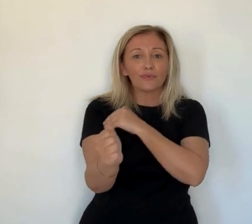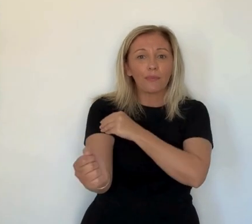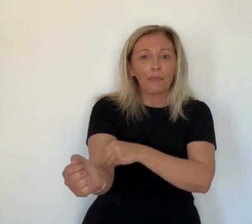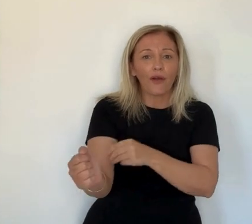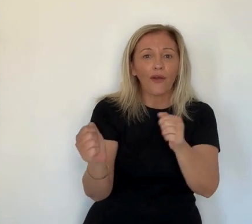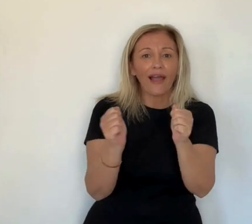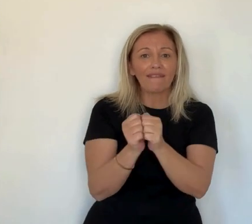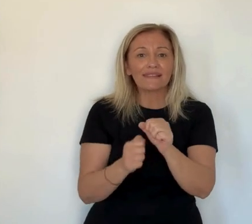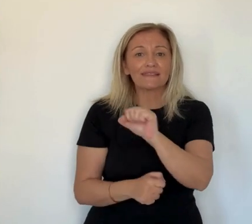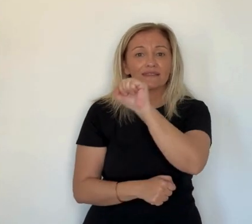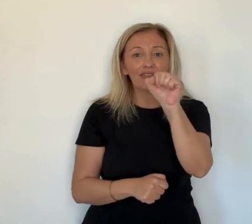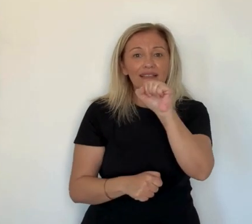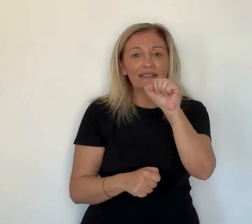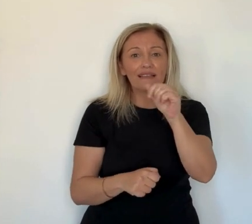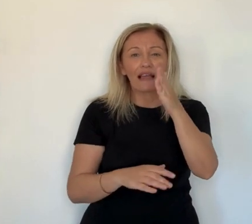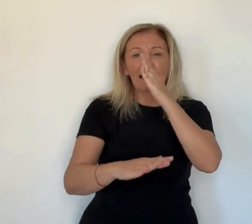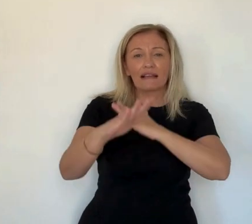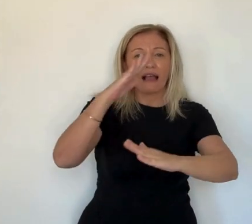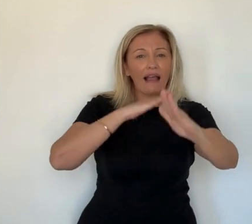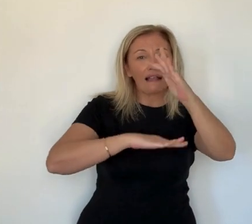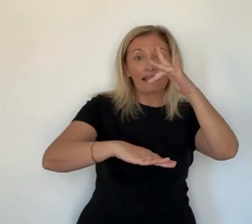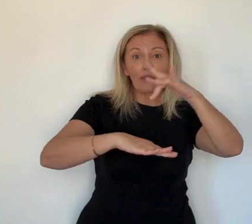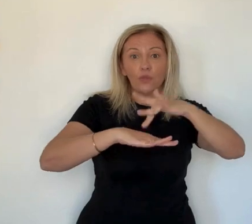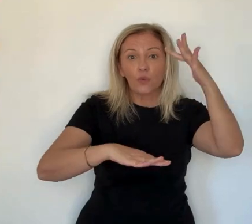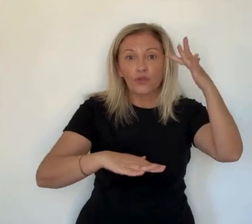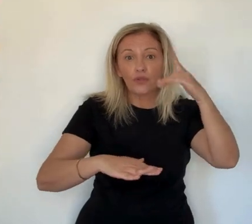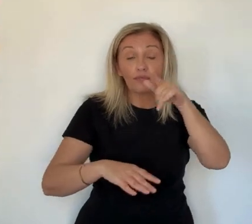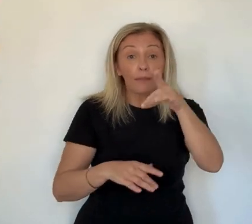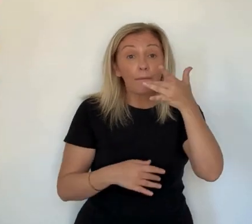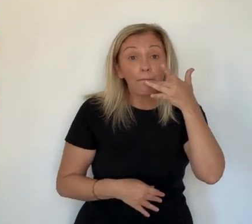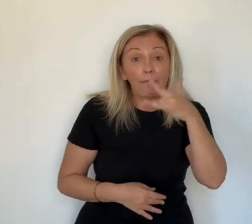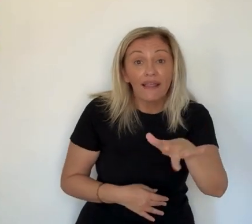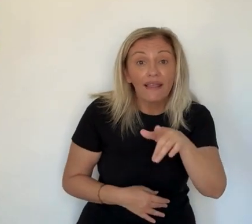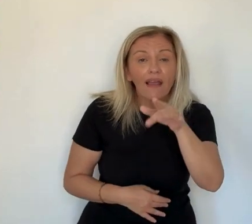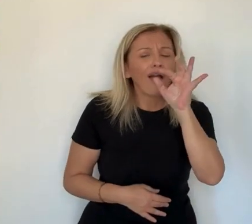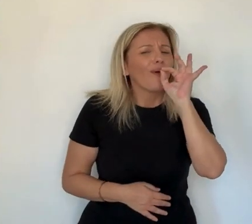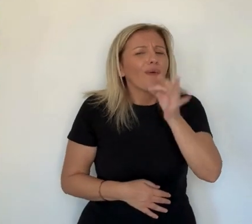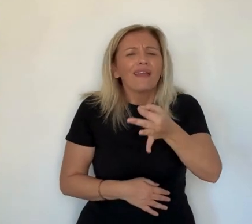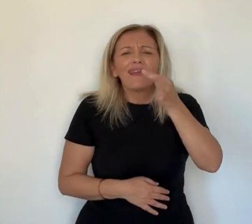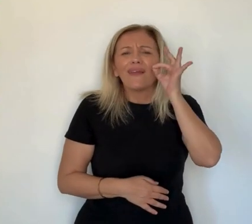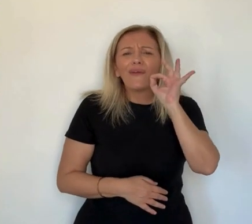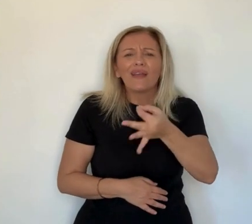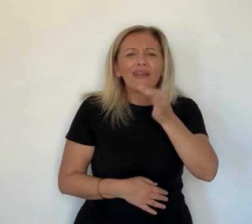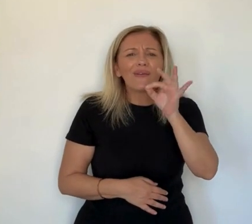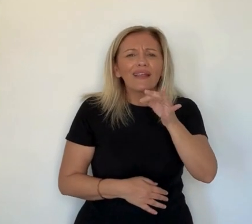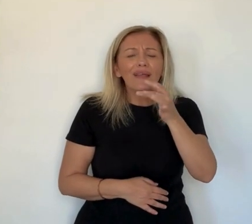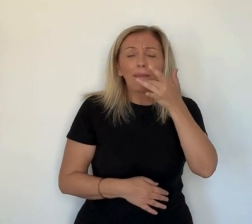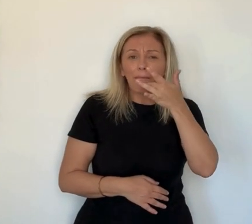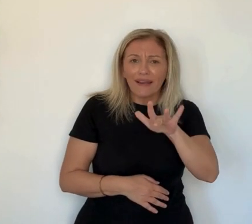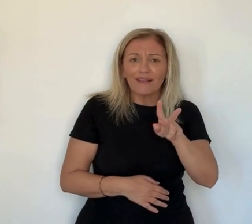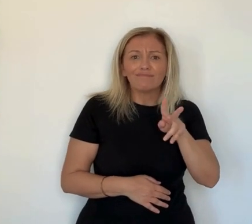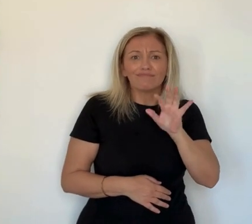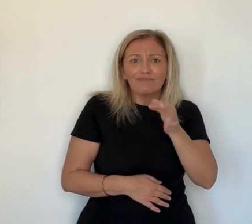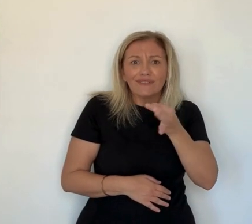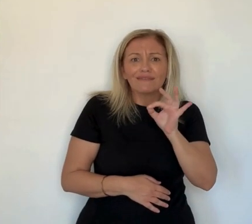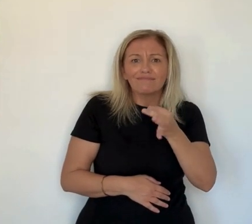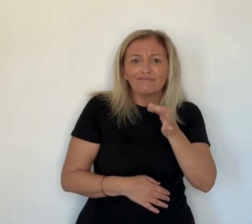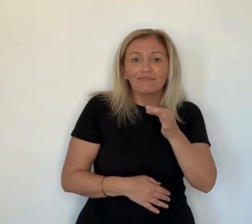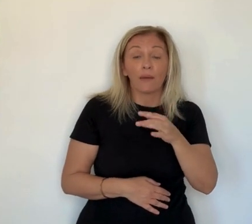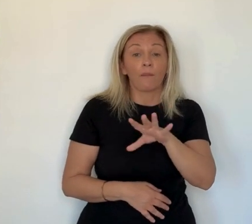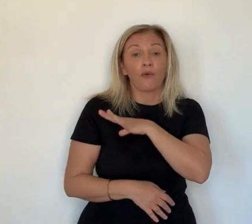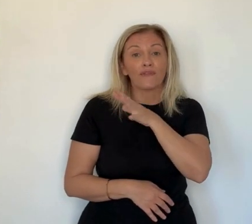Donc c'est bien qu'ils en prennent pour les handicapés. Là j'ai découvert le tir à l'arc, le sport avec Sandrine